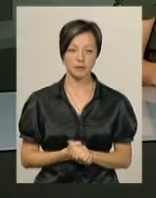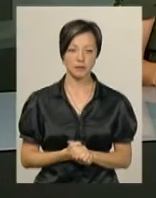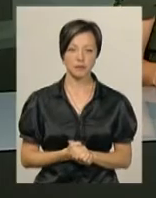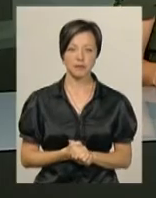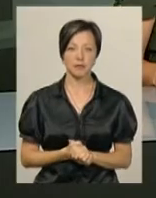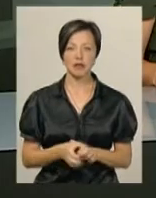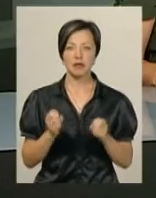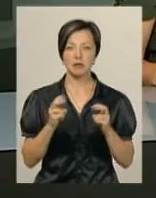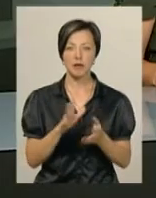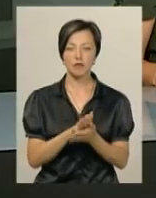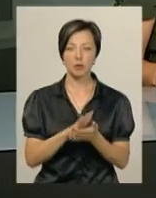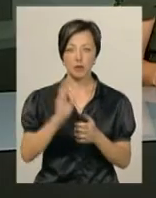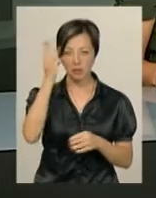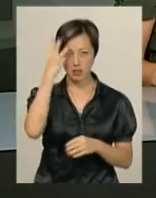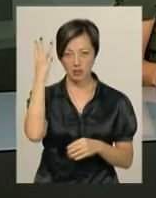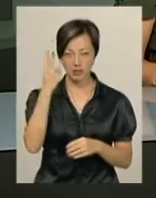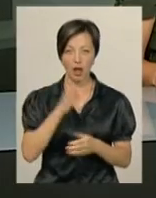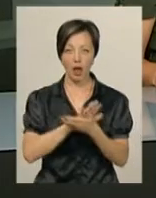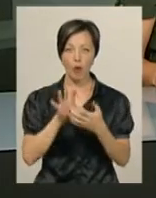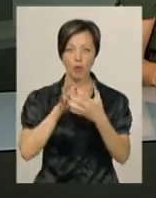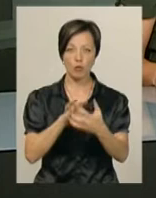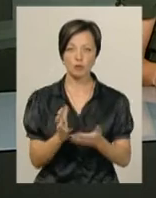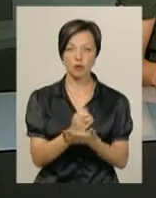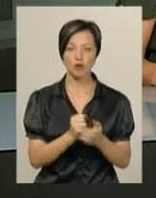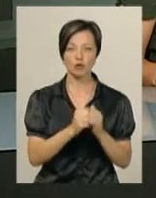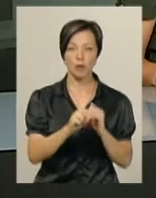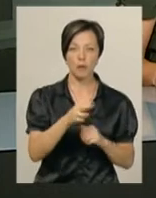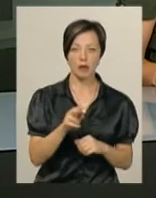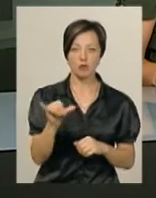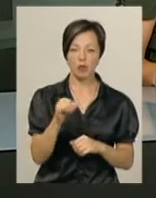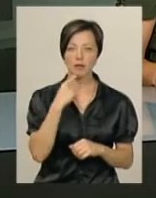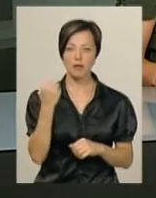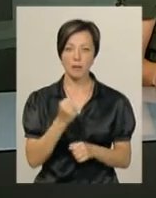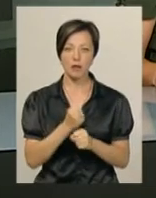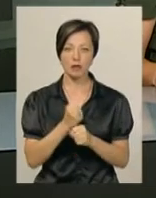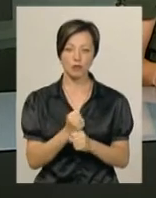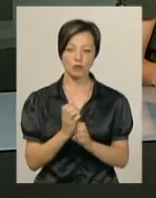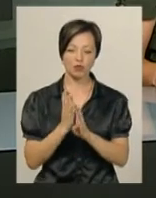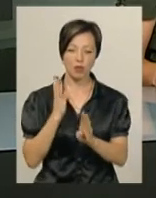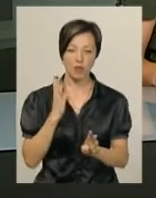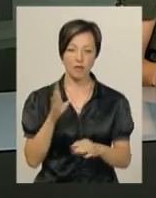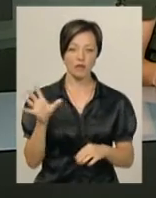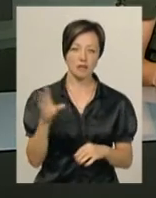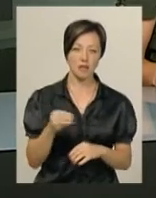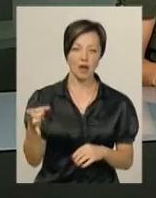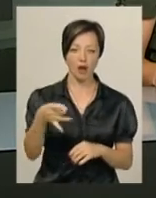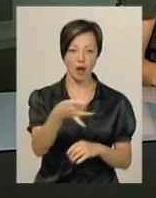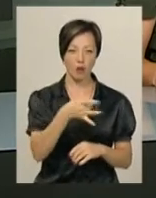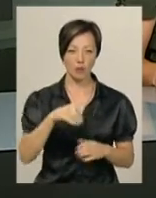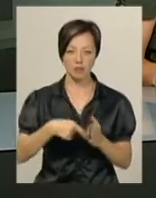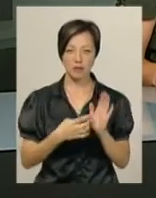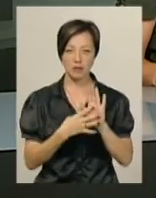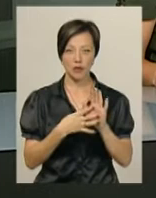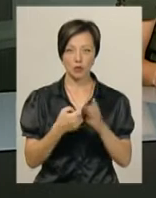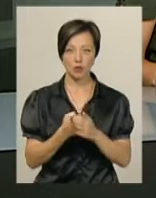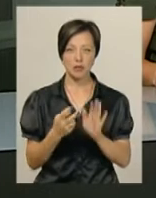Небезпечні відходи у Хмельницькому екобус збирає щоп'ятниці, суботи та неділя. Працює почергово в усіх мікрорайонах міста з 9